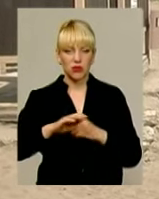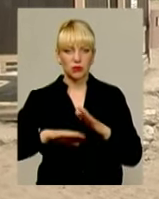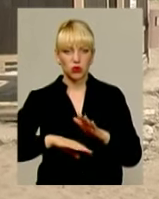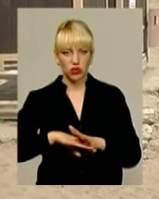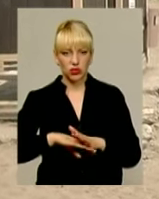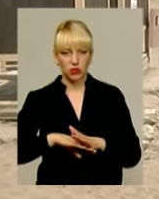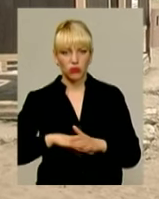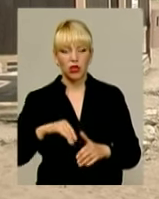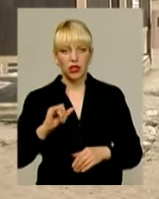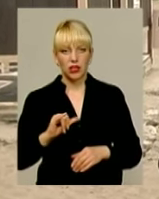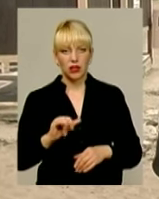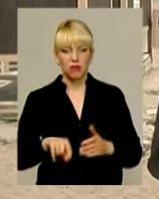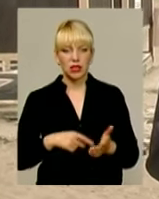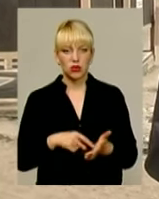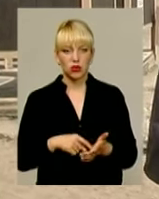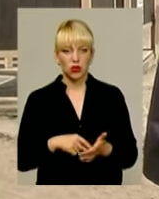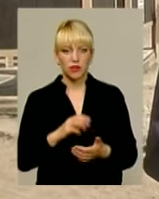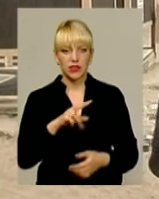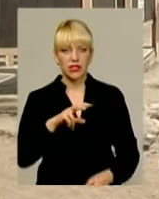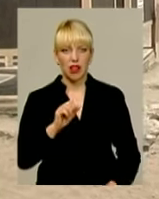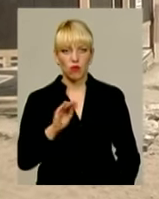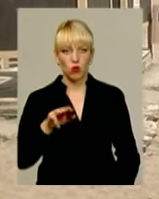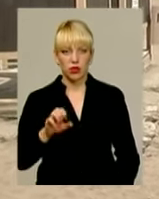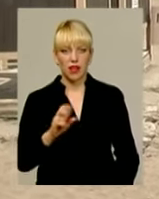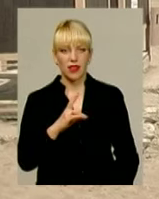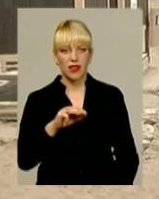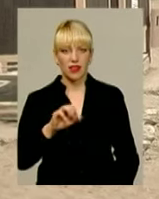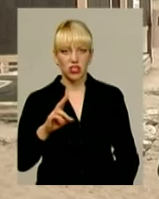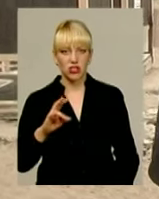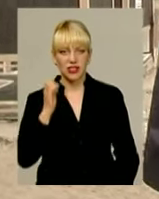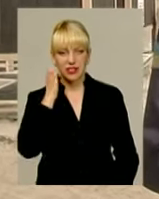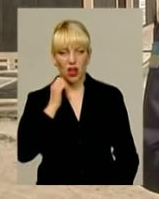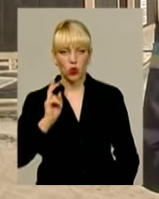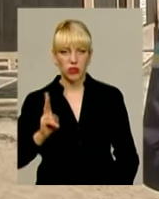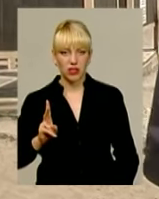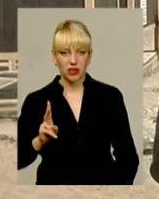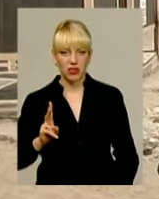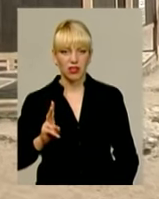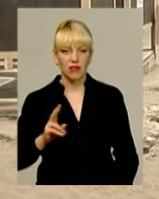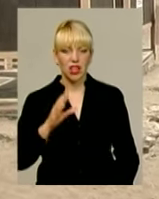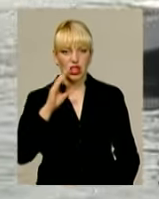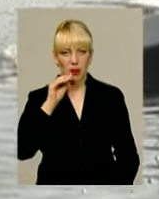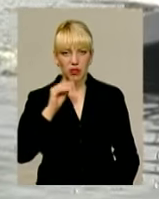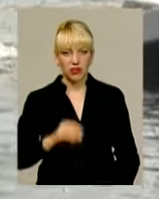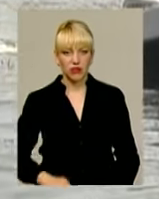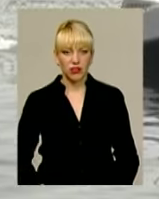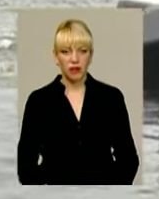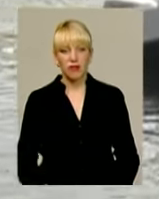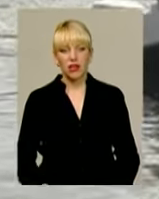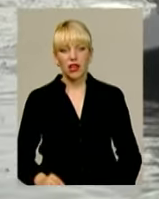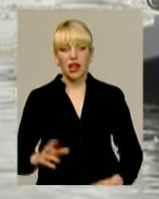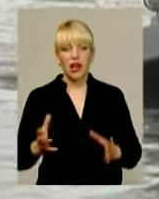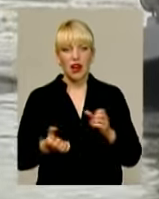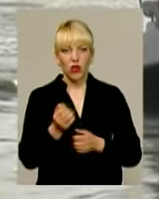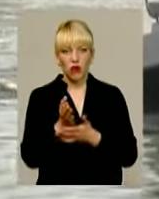місто Славута, місто Нітішин, місто Старокостянтинів, місто Шепетівка. Рятувальники